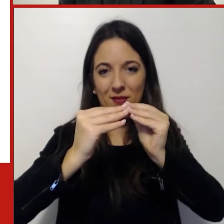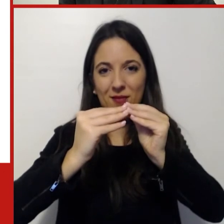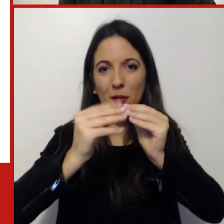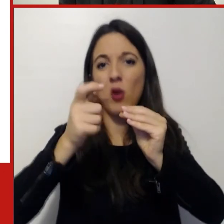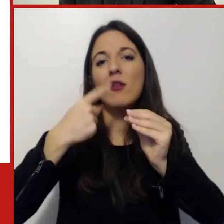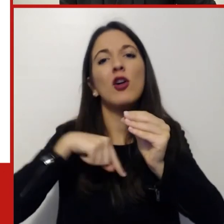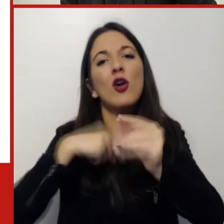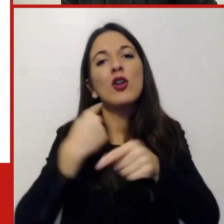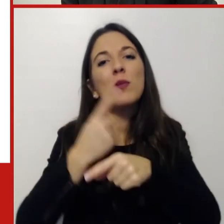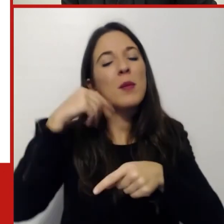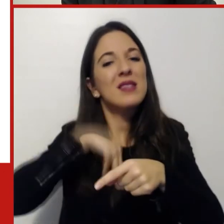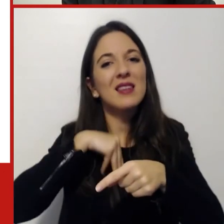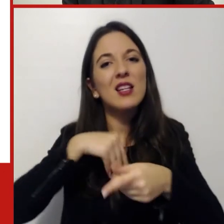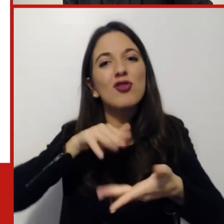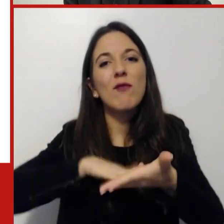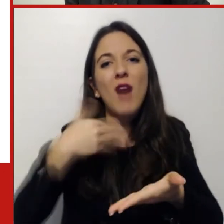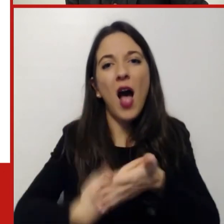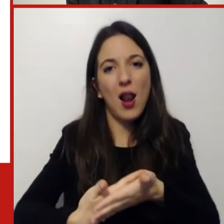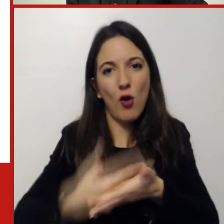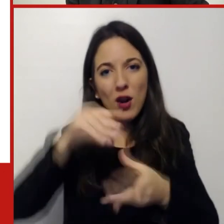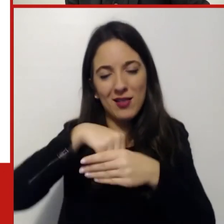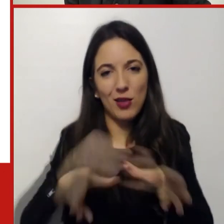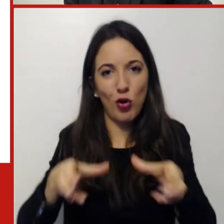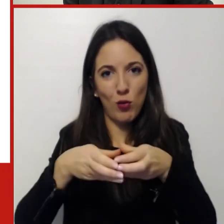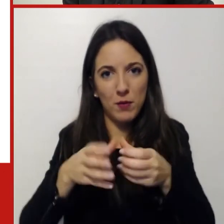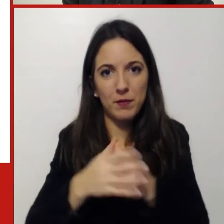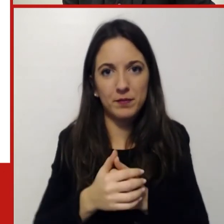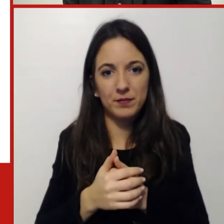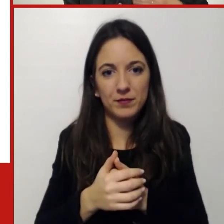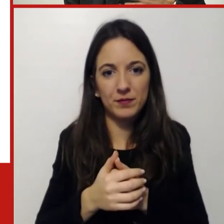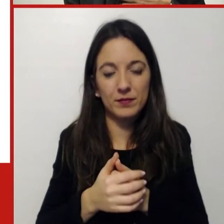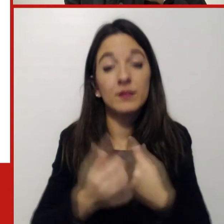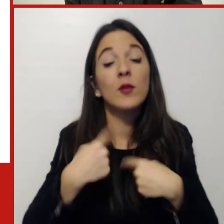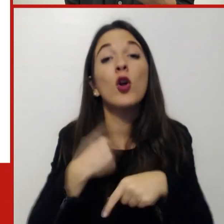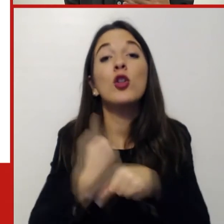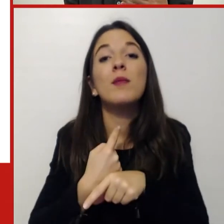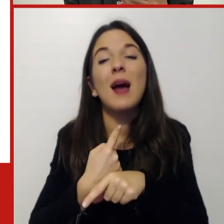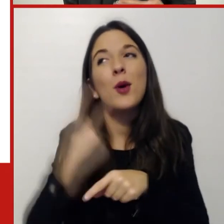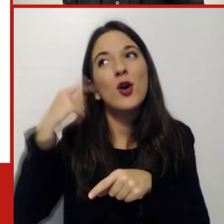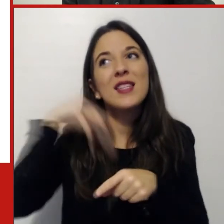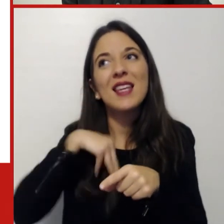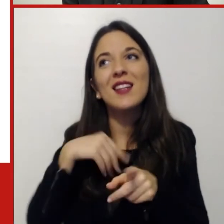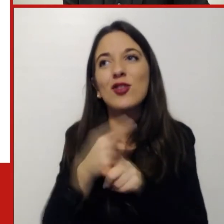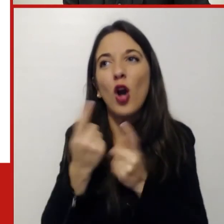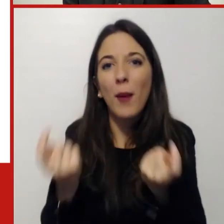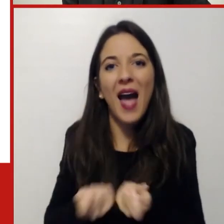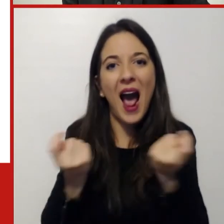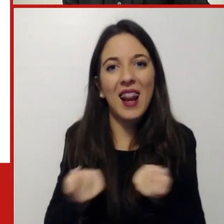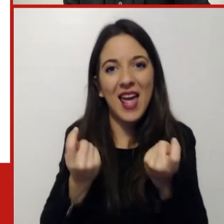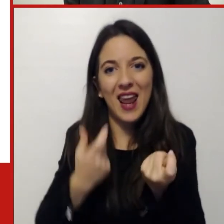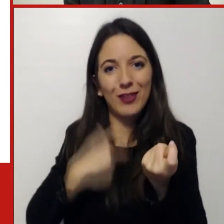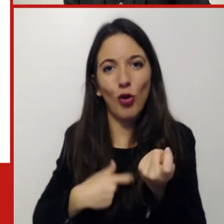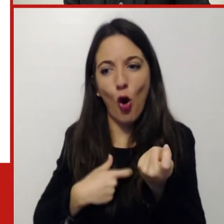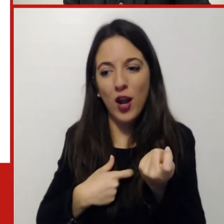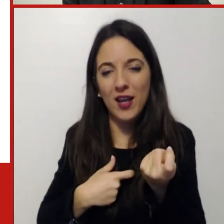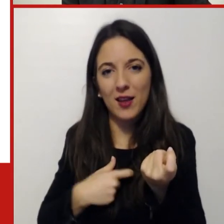'organizzazione dovremmo essere un po' anche dei personal trainer delle performance nostre e quelle delle nostre persone c